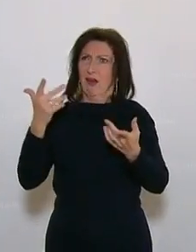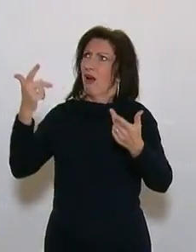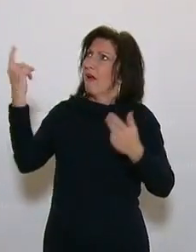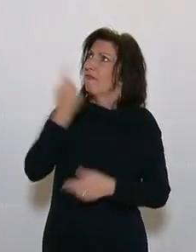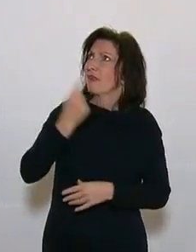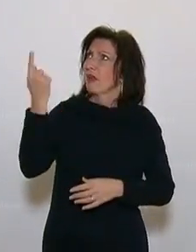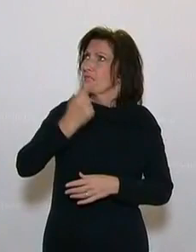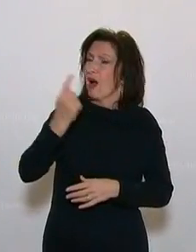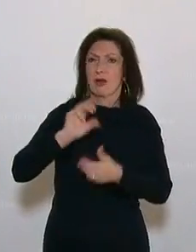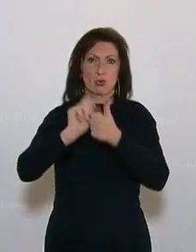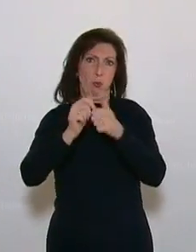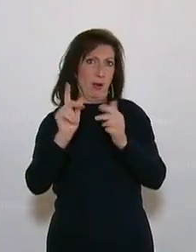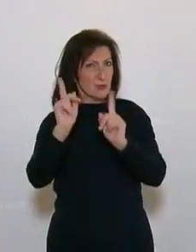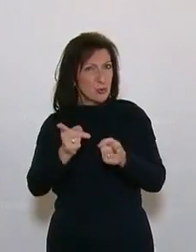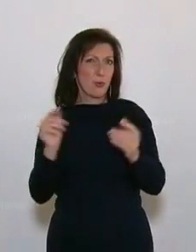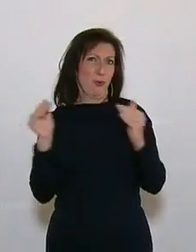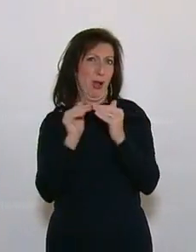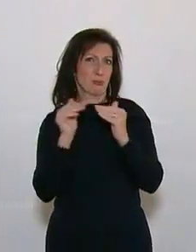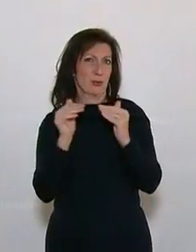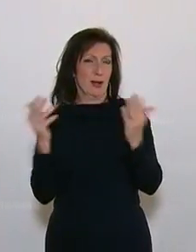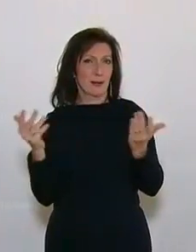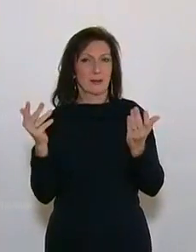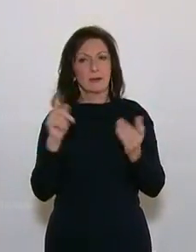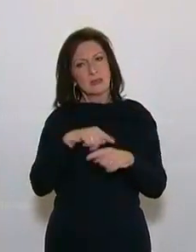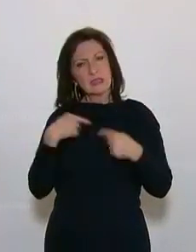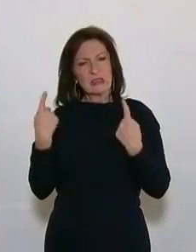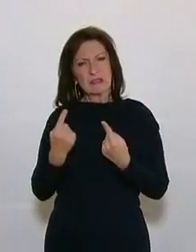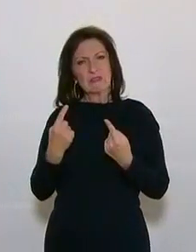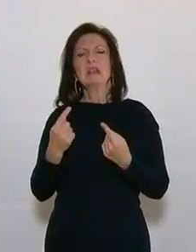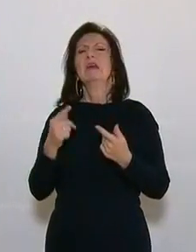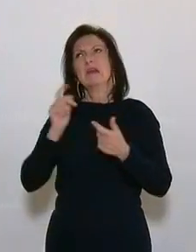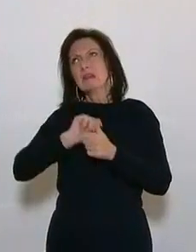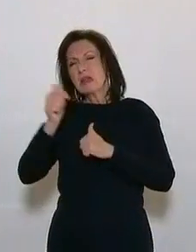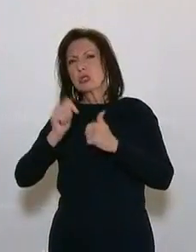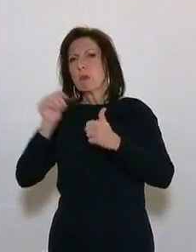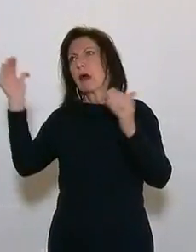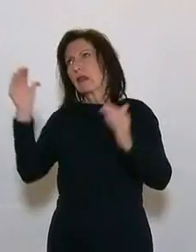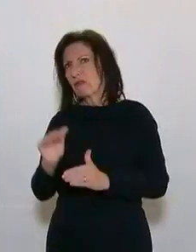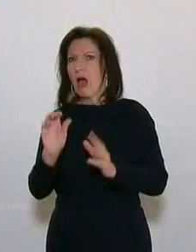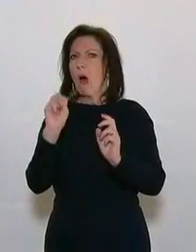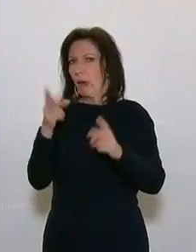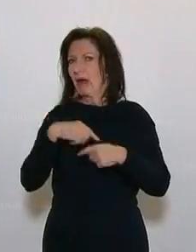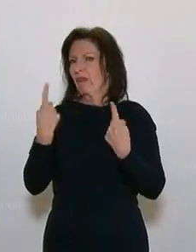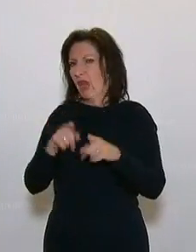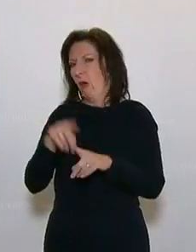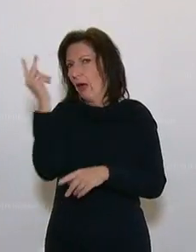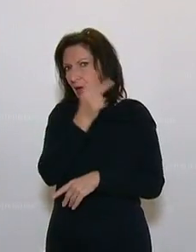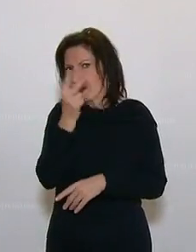wir ertragen müssen. Wir haben es aber mitgetragen, die Einschränkungen im Sport, weil wir es für notwendig erachtet haben,